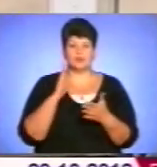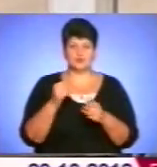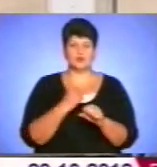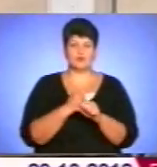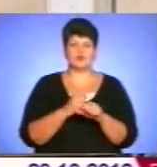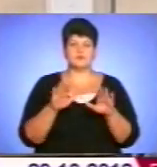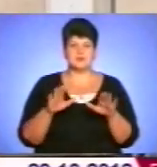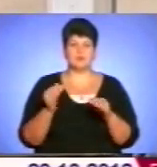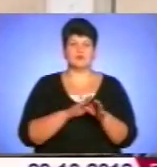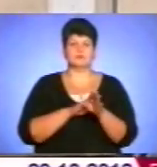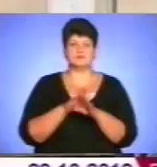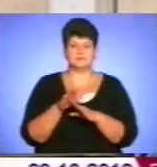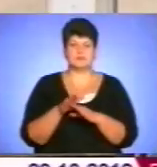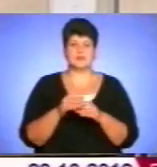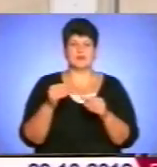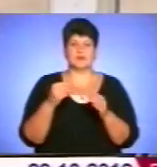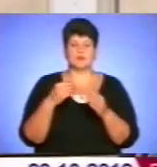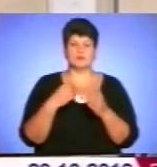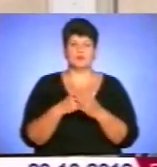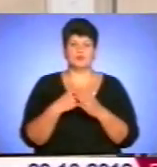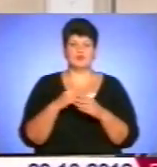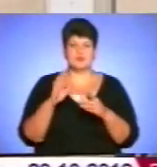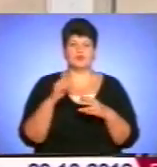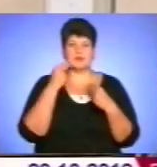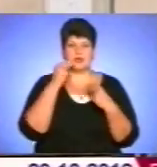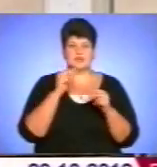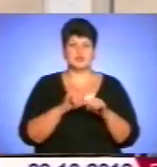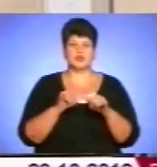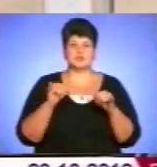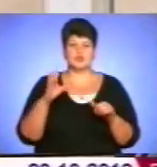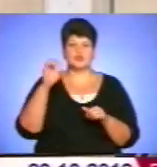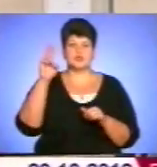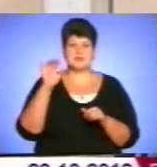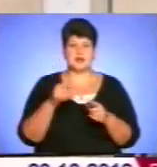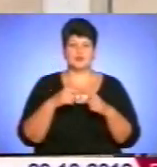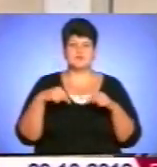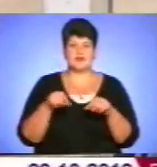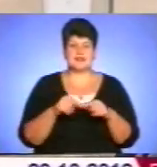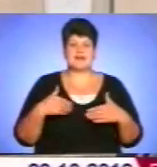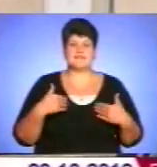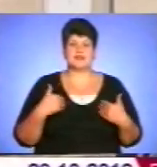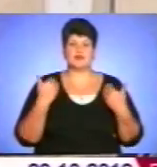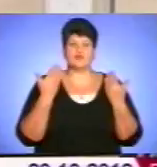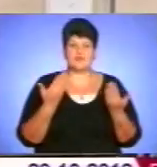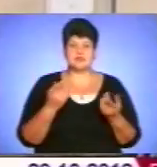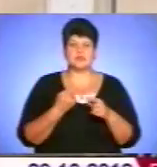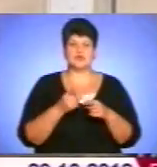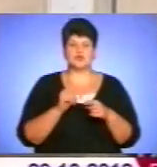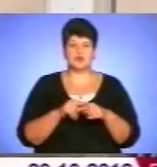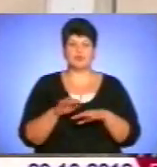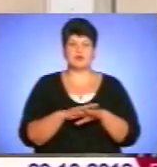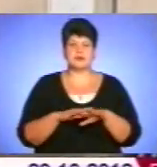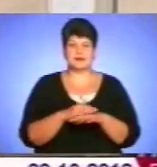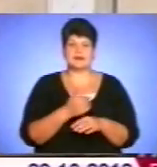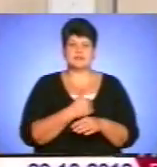наповнення бюджету і, зрозуміло, буде кращий розвиток соціальної сфери. Я вітаю вас на цьому ярмарку. Звичу вам в першу